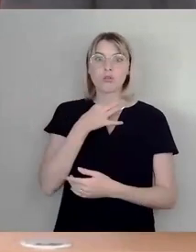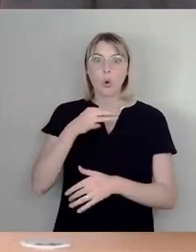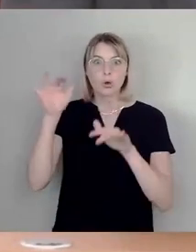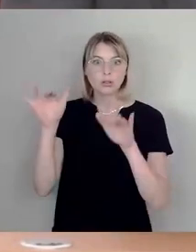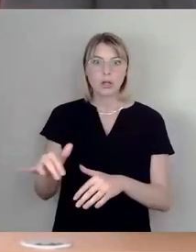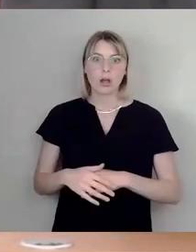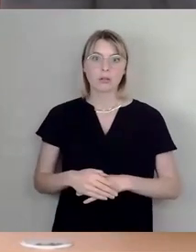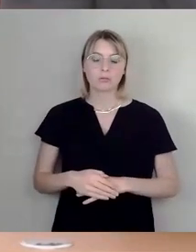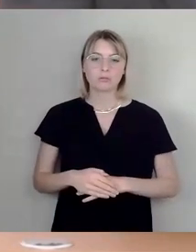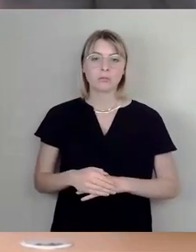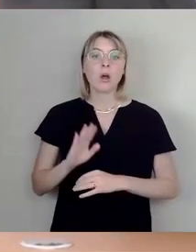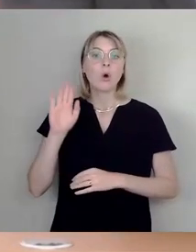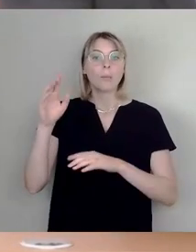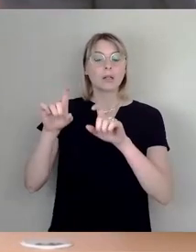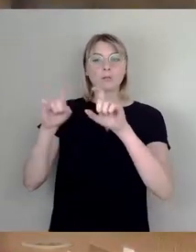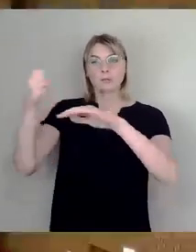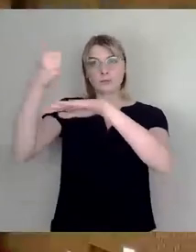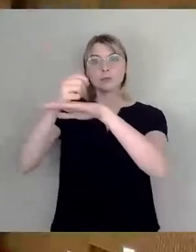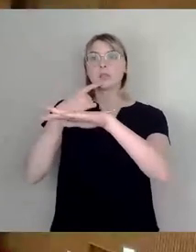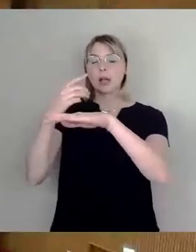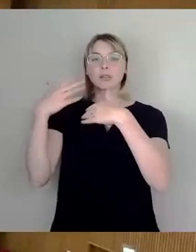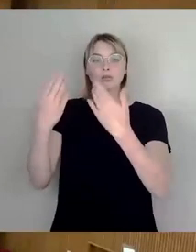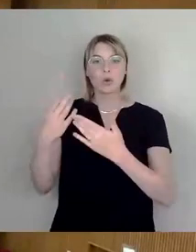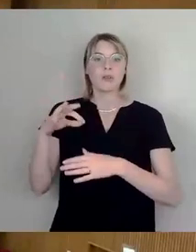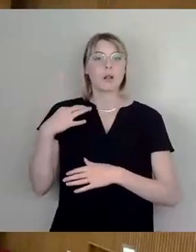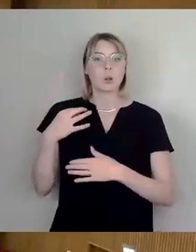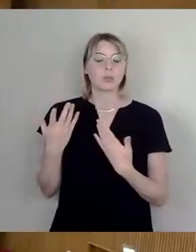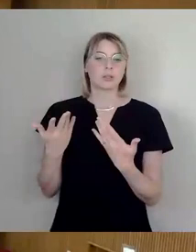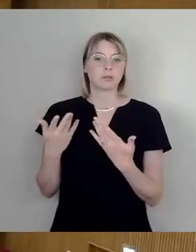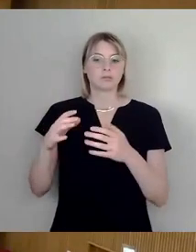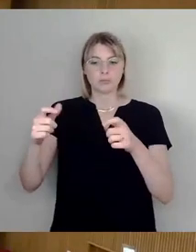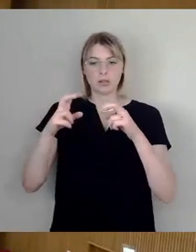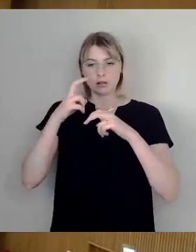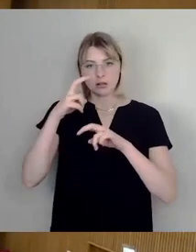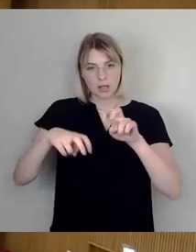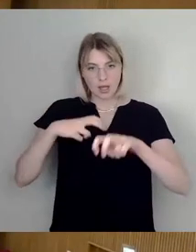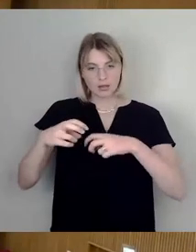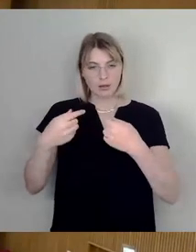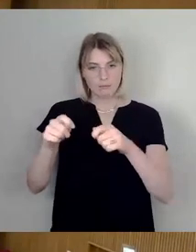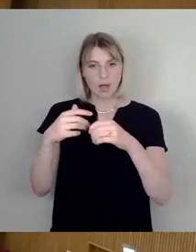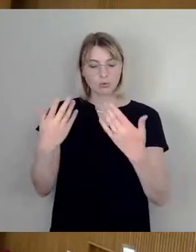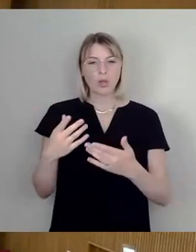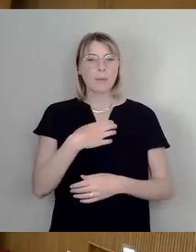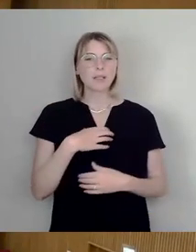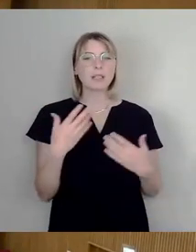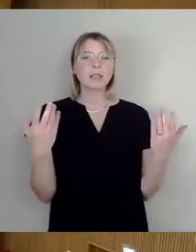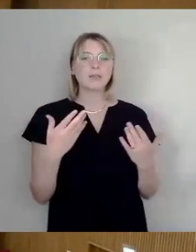dass die Oberschicht anfängt, sich Lustgärten zu bauen. Was machen wir denn in Dresden? Wir bauen für 200 Millionen Euro eine Buga.